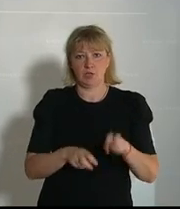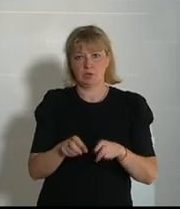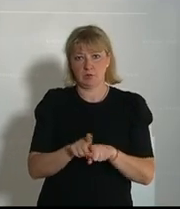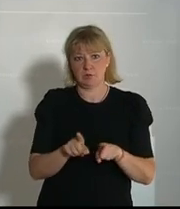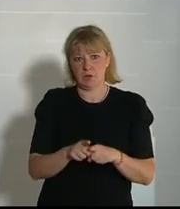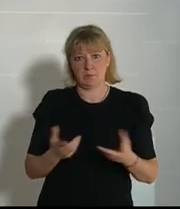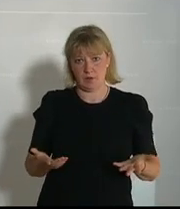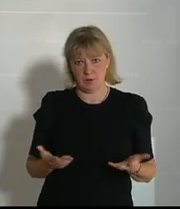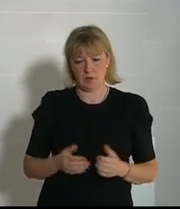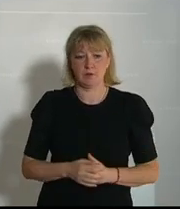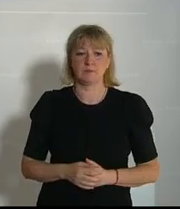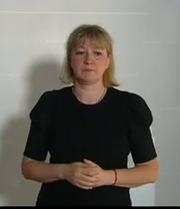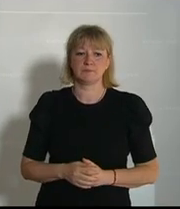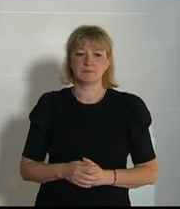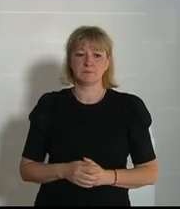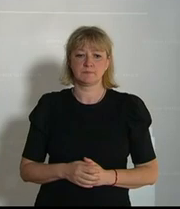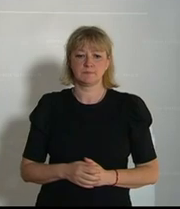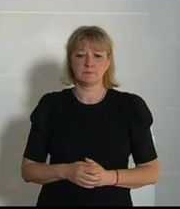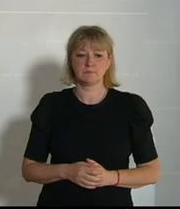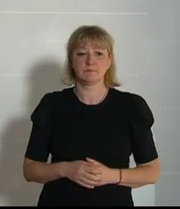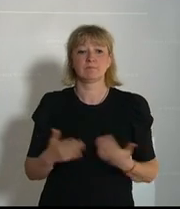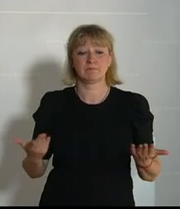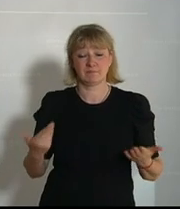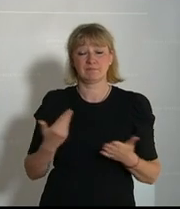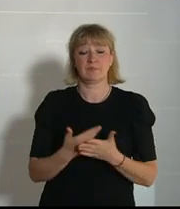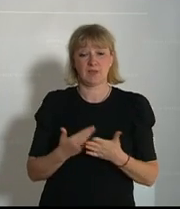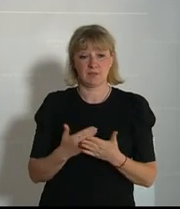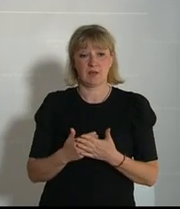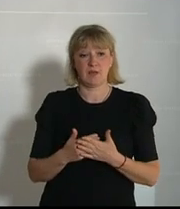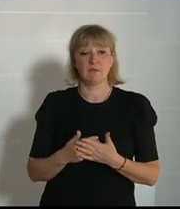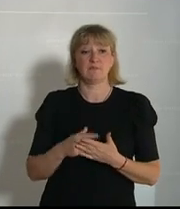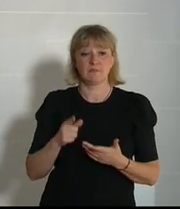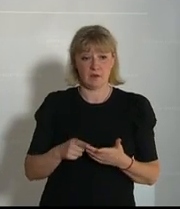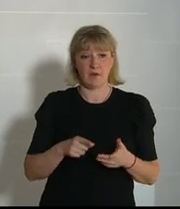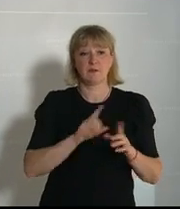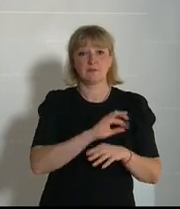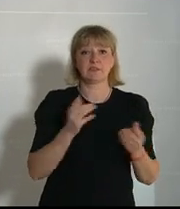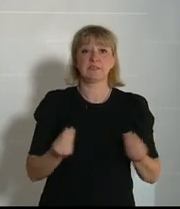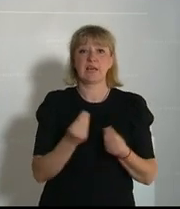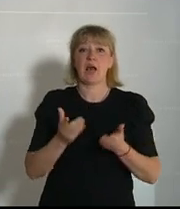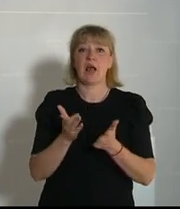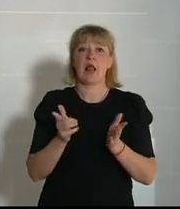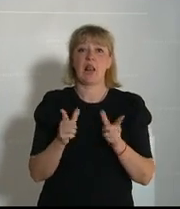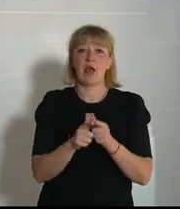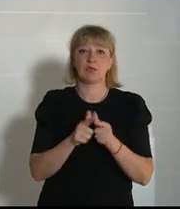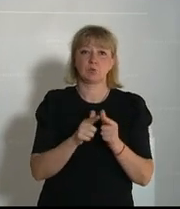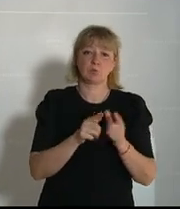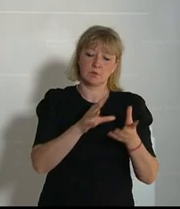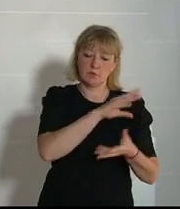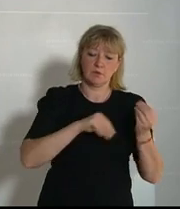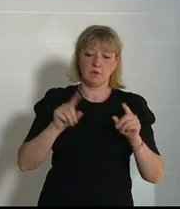daher sind Sie damit befasst gewesen, Herr Klubobmann. Daher wird auch das Ausgedinge als Sachleistung eine Rücksicht finden müssen.